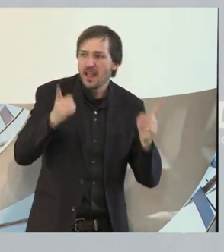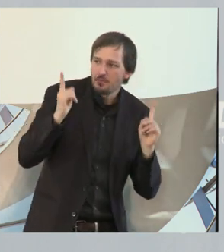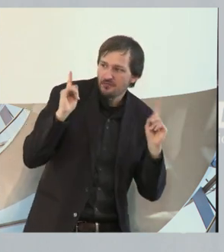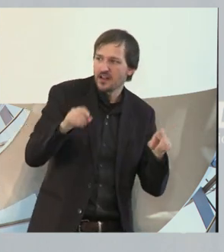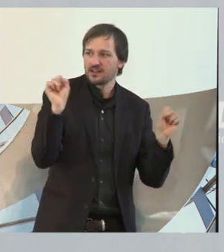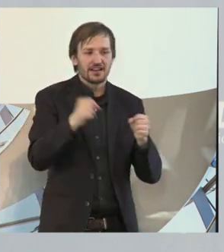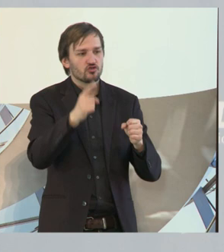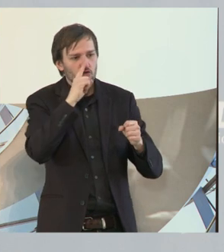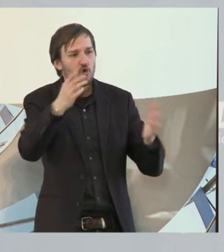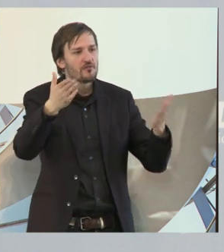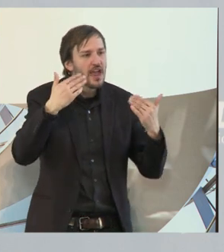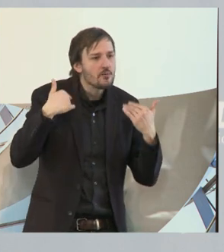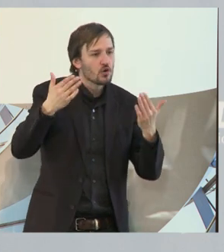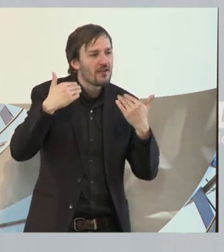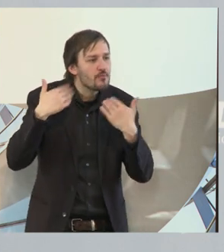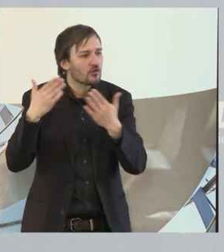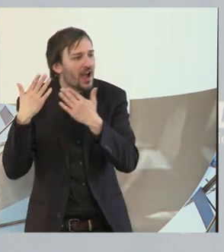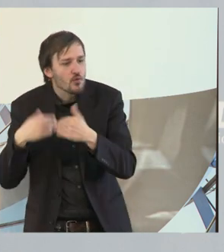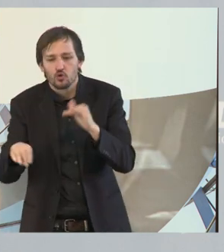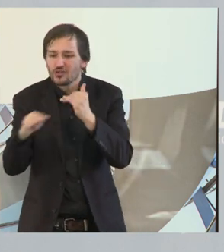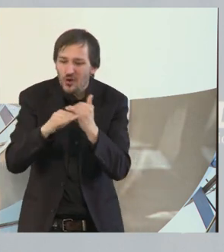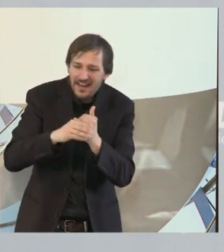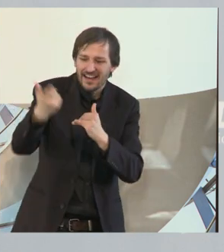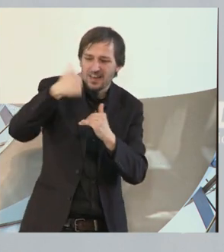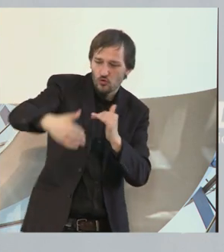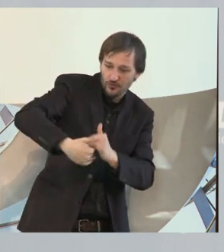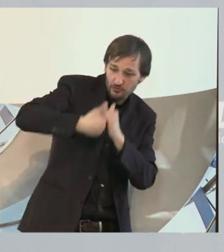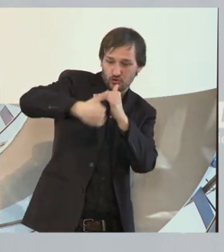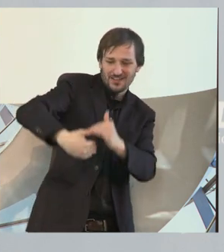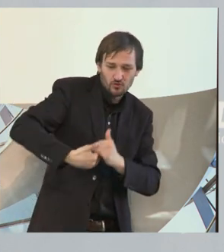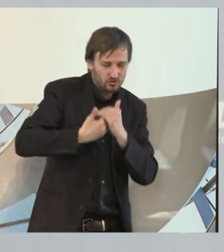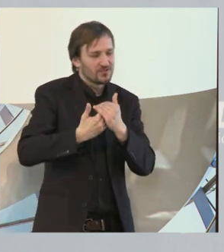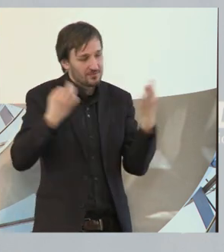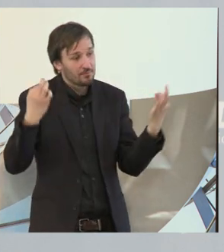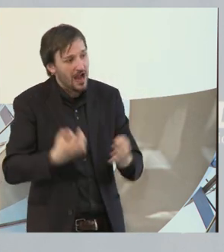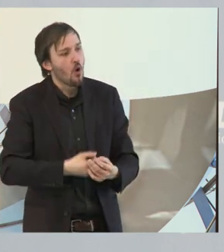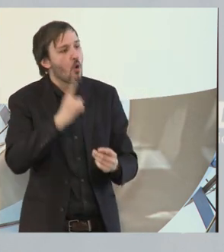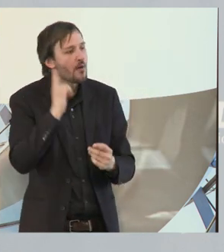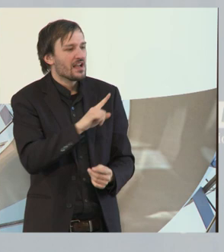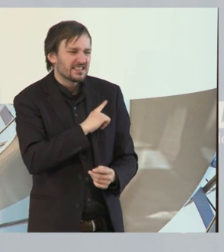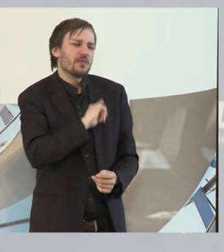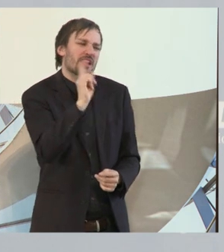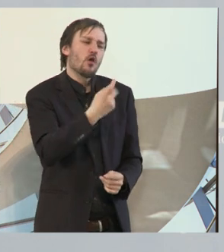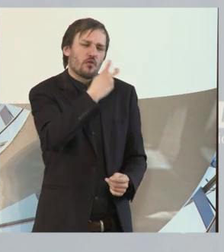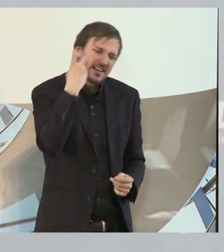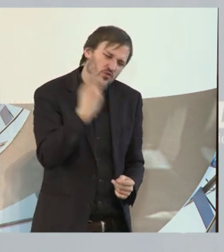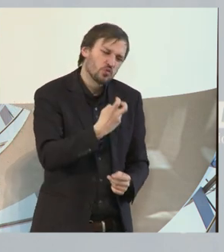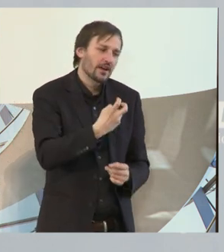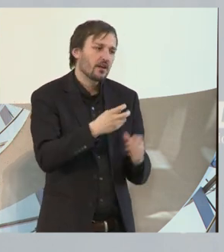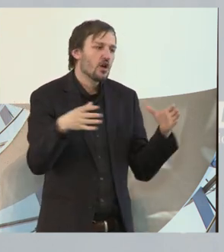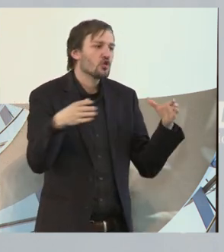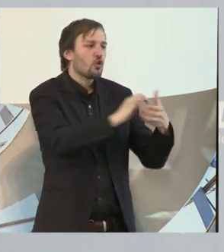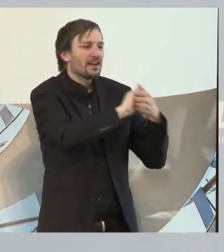sondern er ist darauf angewiesen, dass die Kollegen ihn unterstützen. Aber ich kann Ihnen sagen, ich werde mit dazu beitragen, dass in den